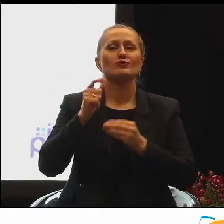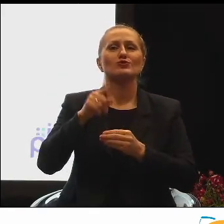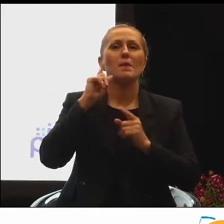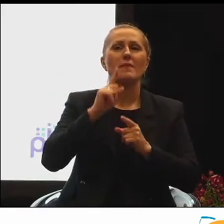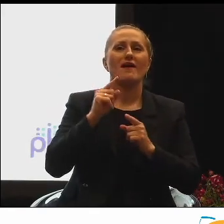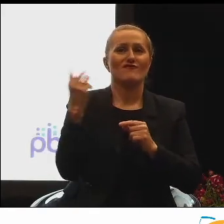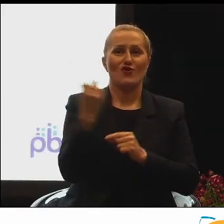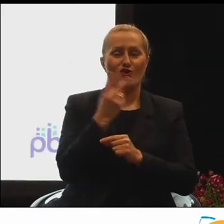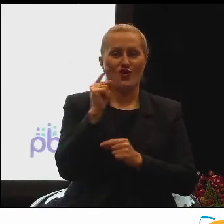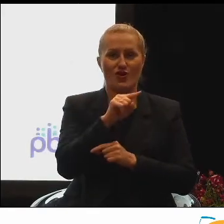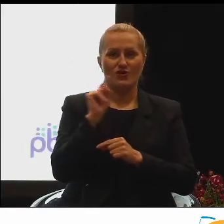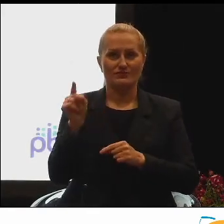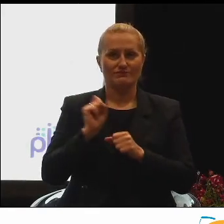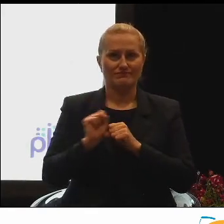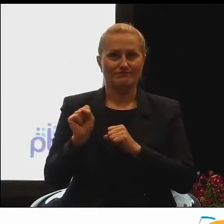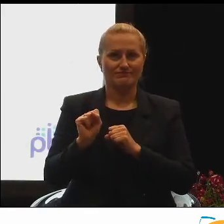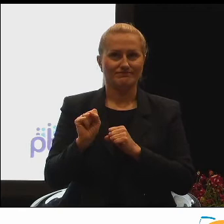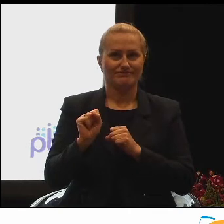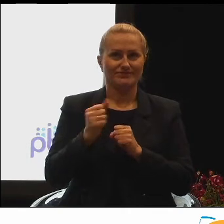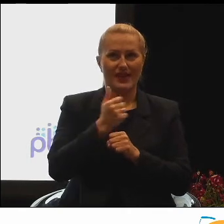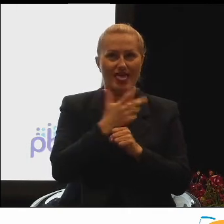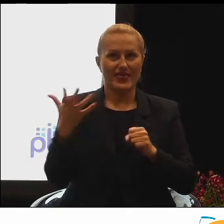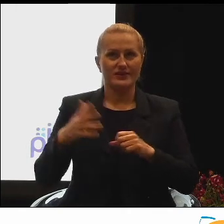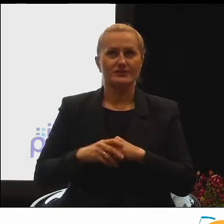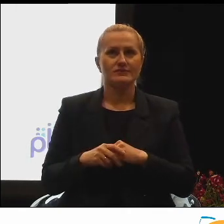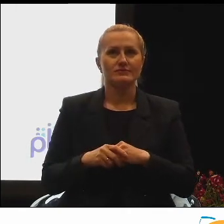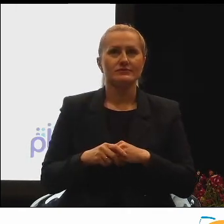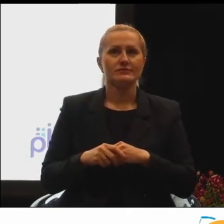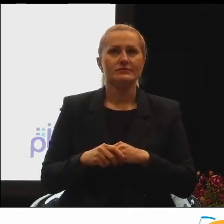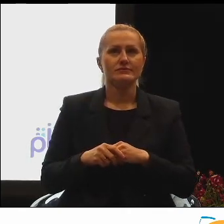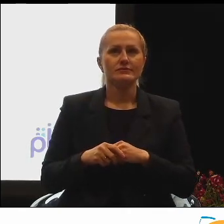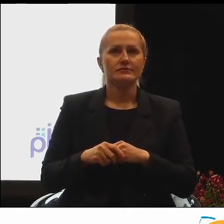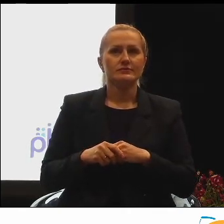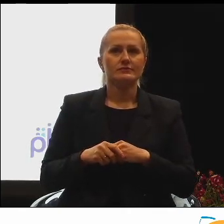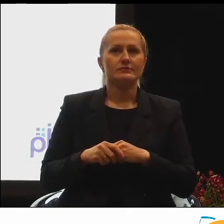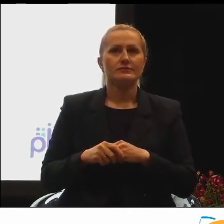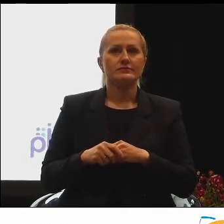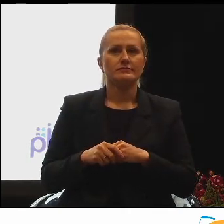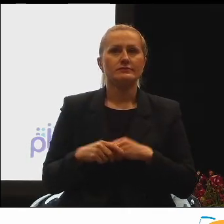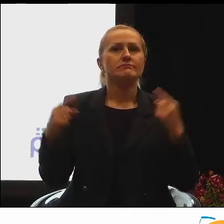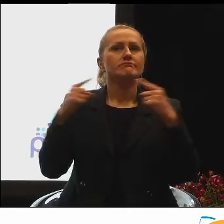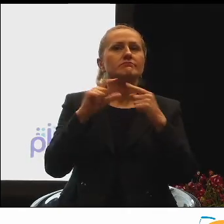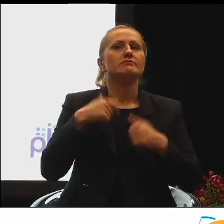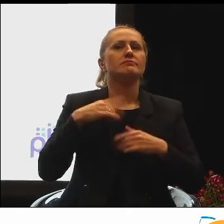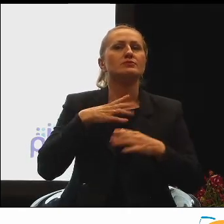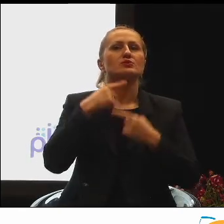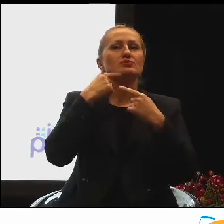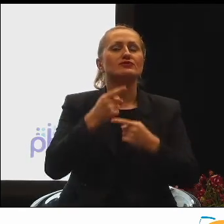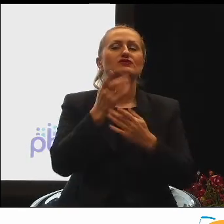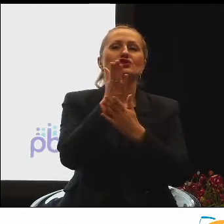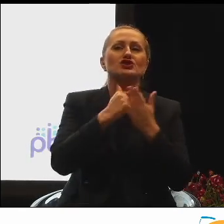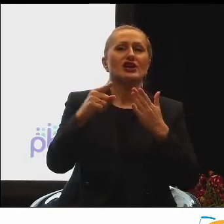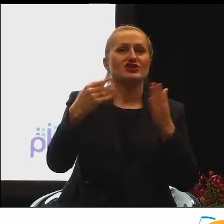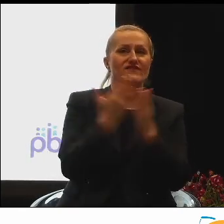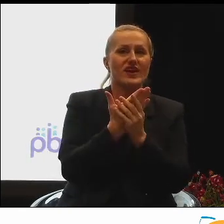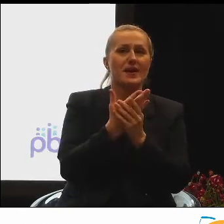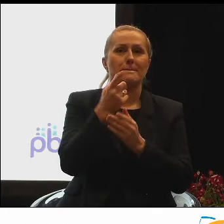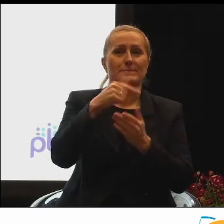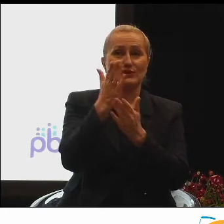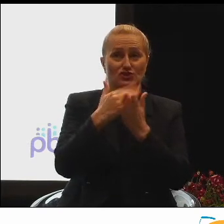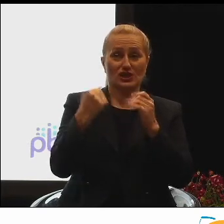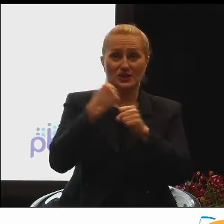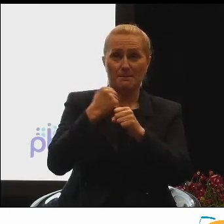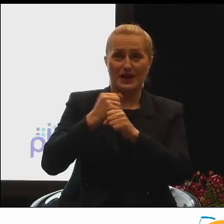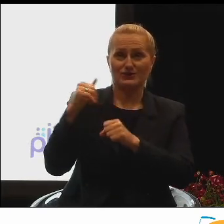obu edycji. Tak jak powiedziałam, część pracodawców, którzy uczestniczyli w